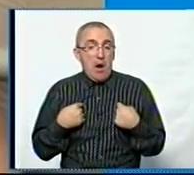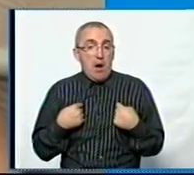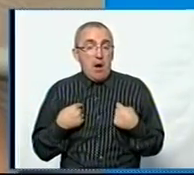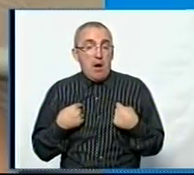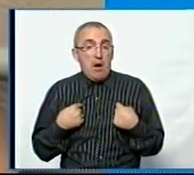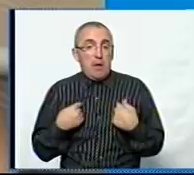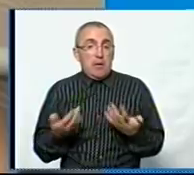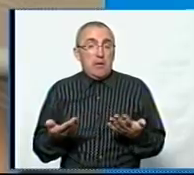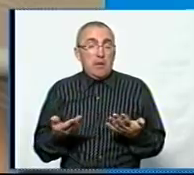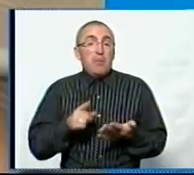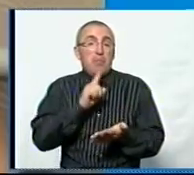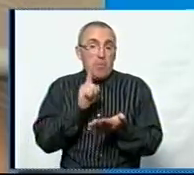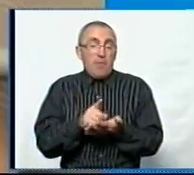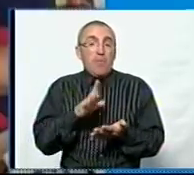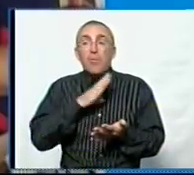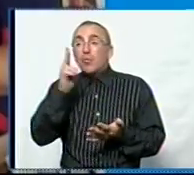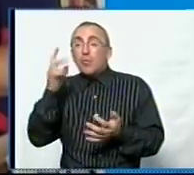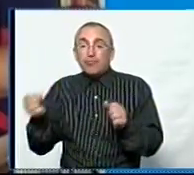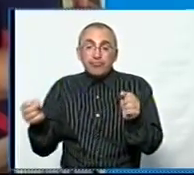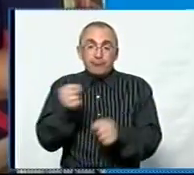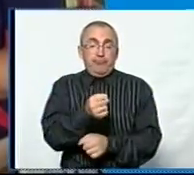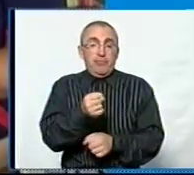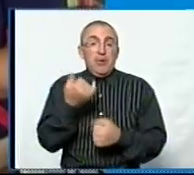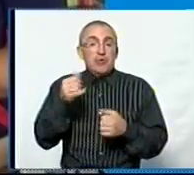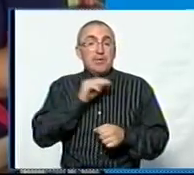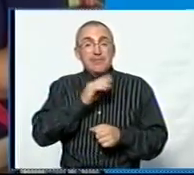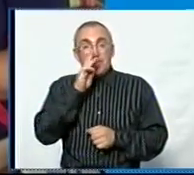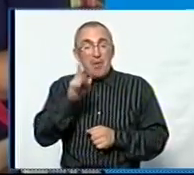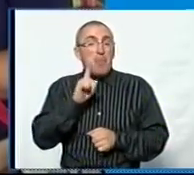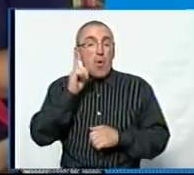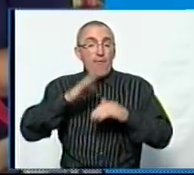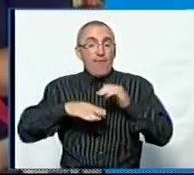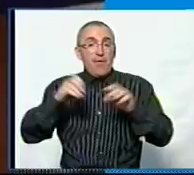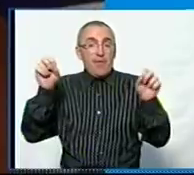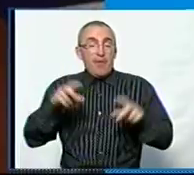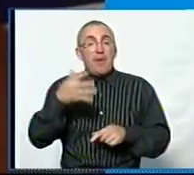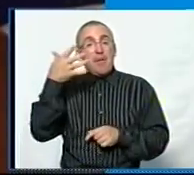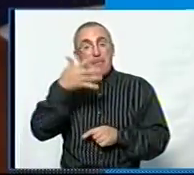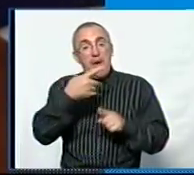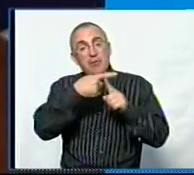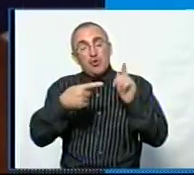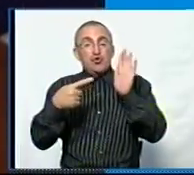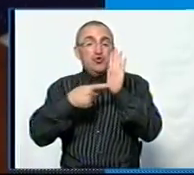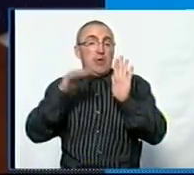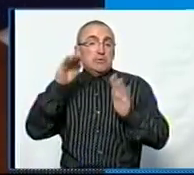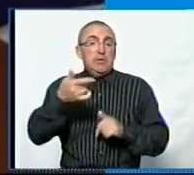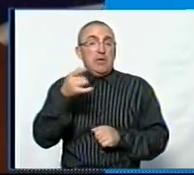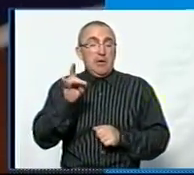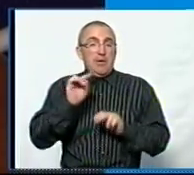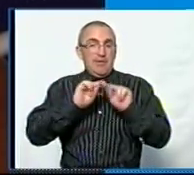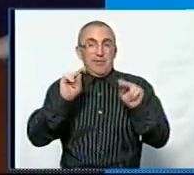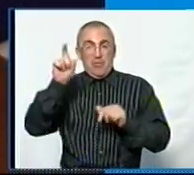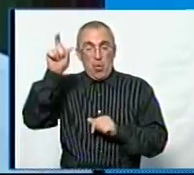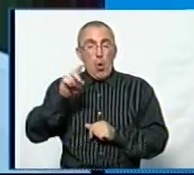так теж повинна бути кандидатура. Зараз заробітна плата молодого фахівця – 5,5-6 тисяч гривень, каже Микола